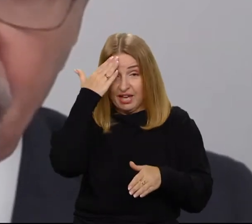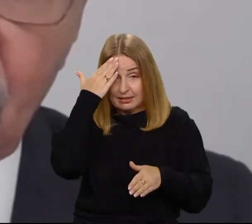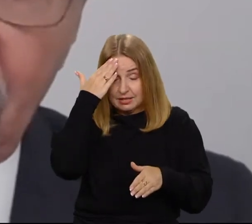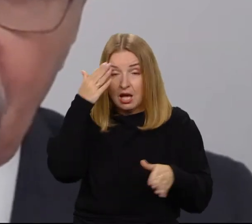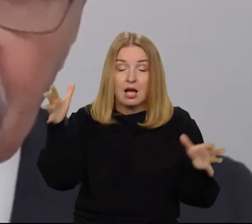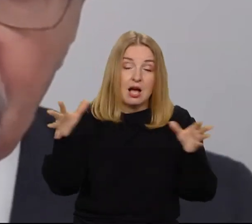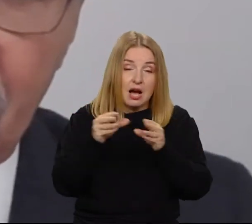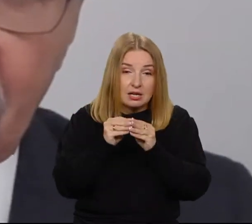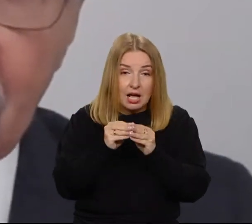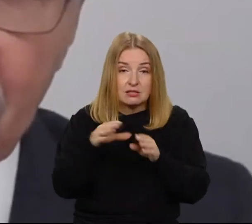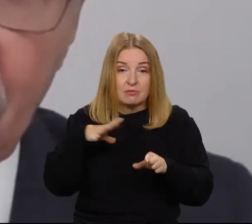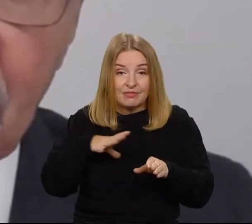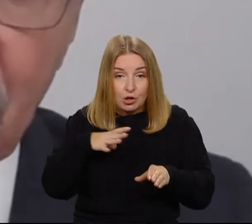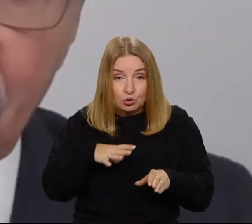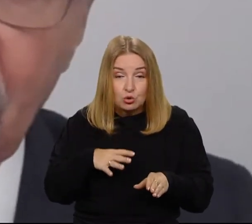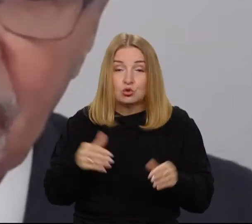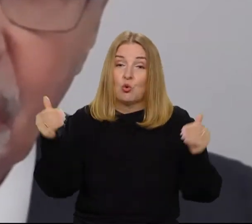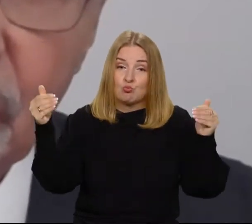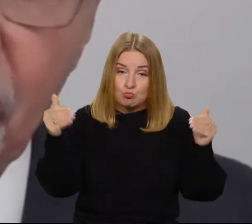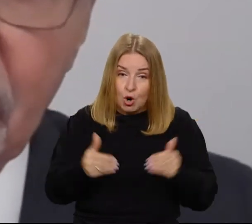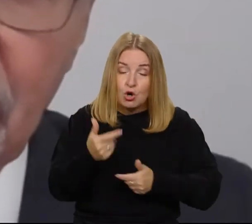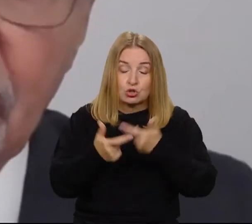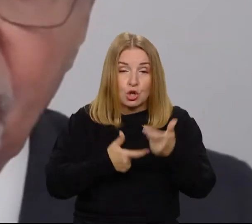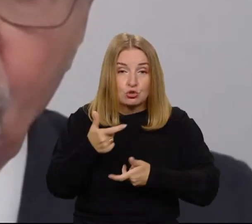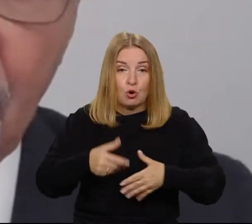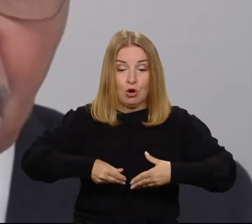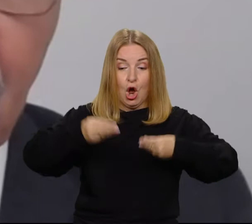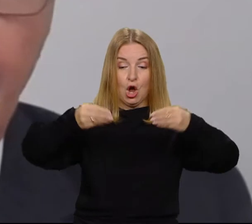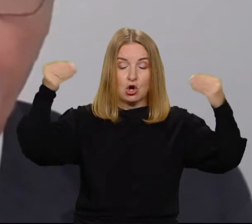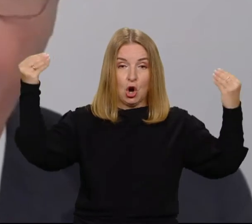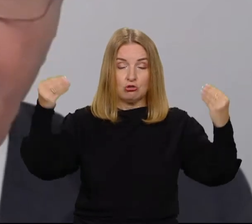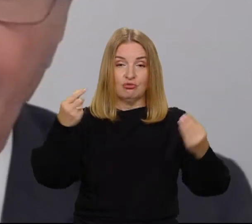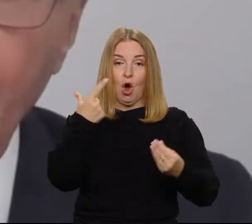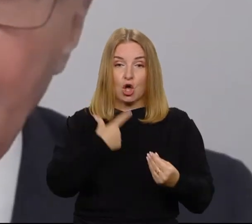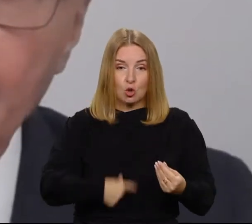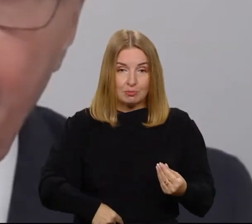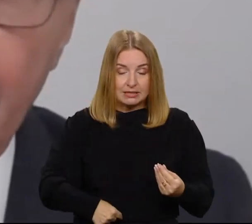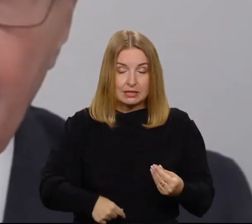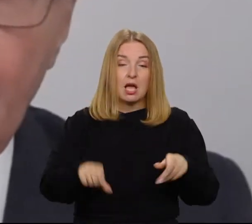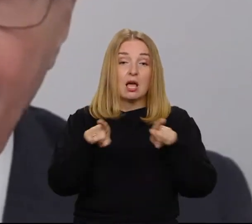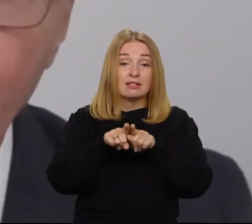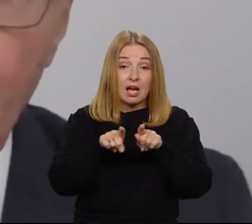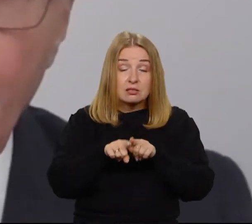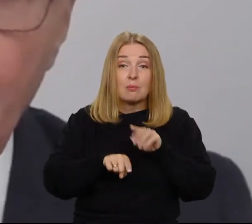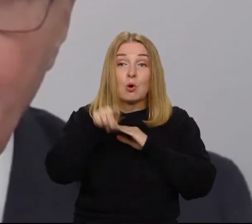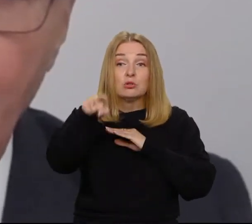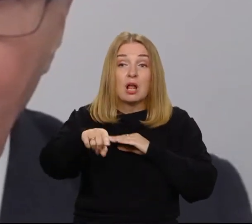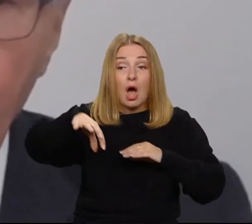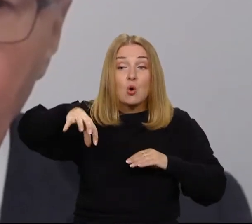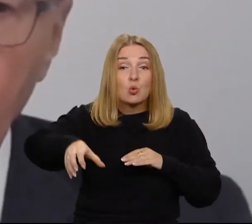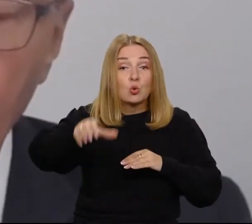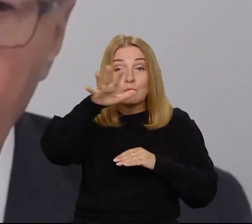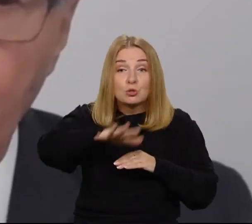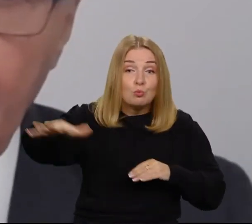to bez wątpienia jesteśmy w stanie zapewnić rozwój nie tylko osobisty, indywidualny człowieka, ale społeczeństw i całej ludzkości.